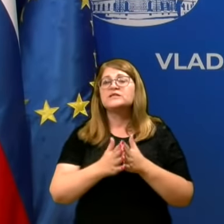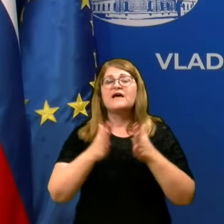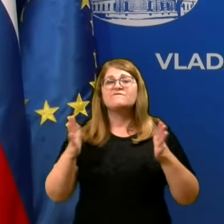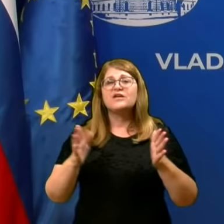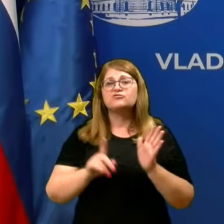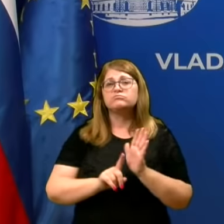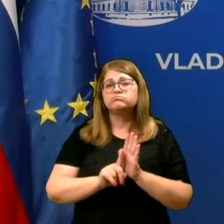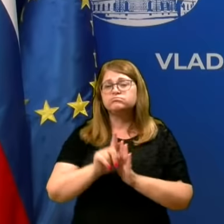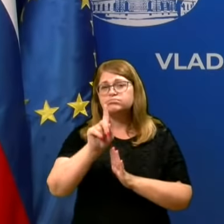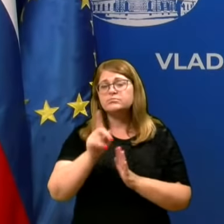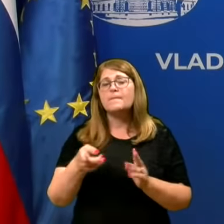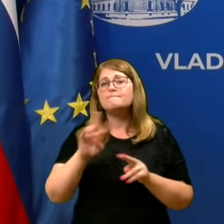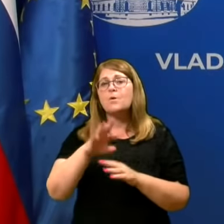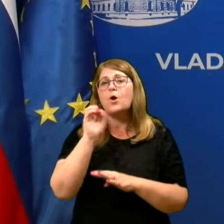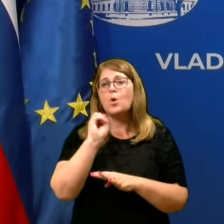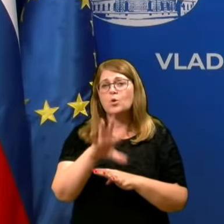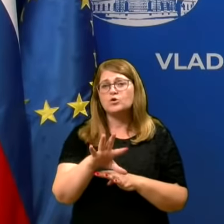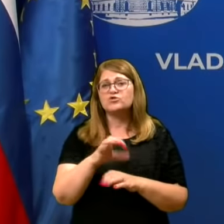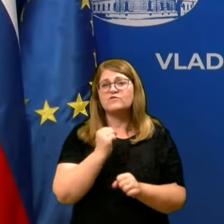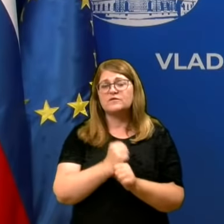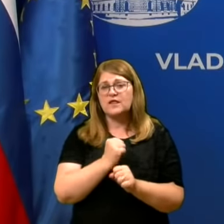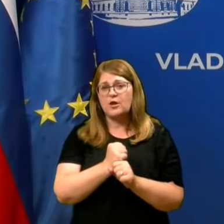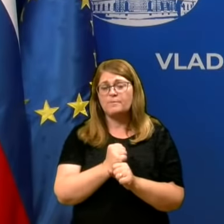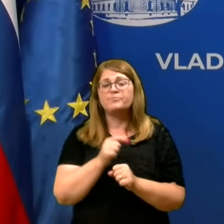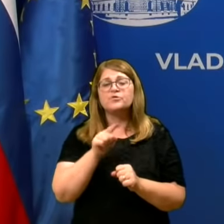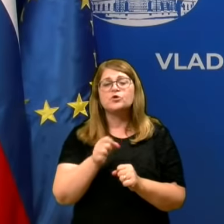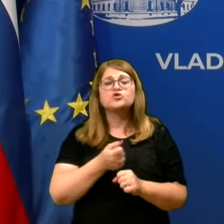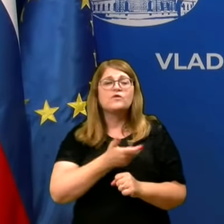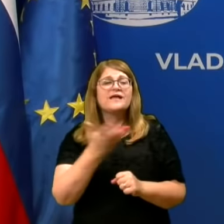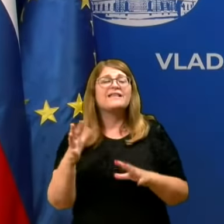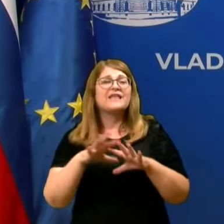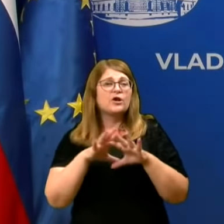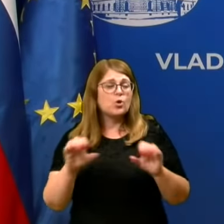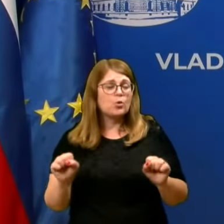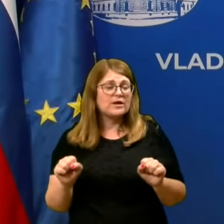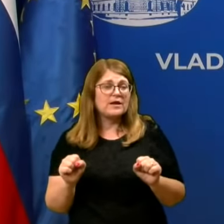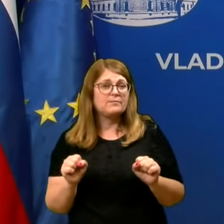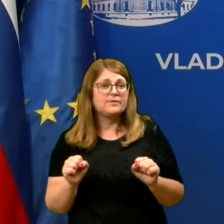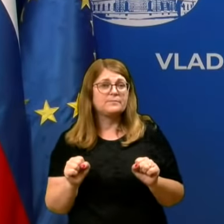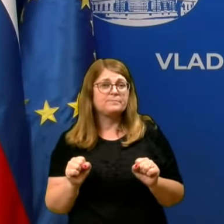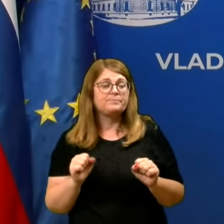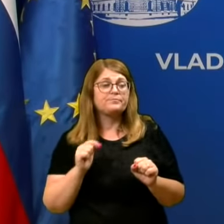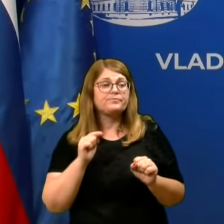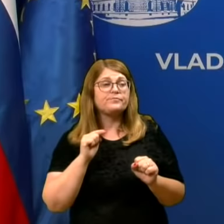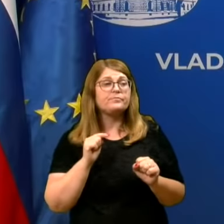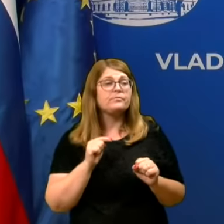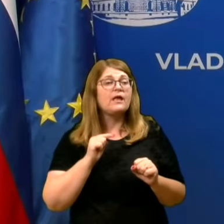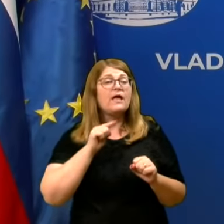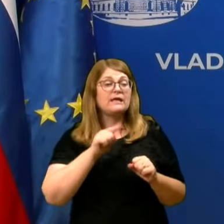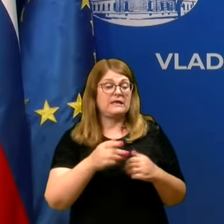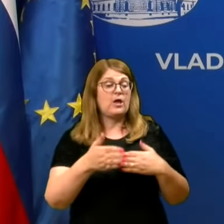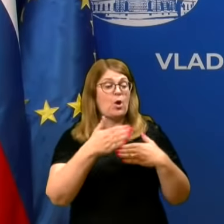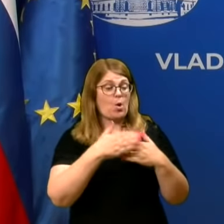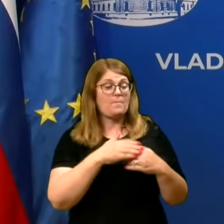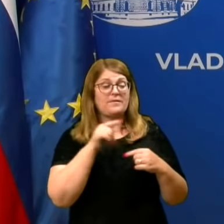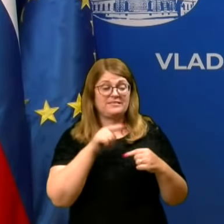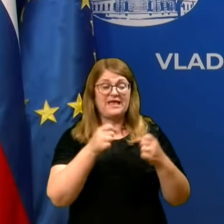z bolj učinkovitim menedžiranjem. To so nekateri ukrepi, ki ob te številke so pravilne, ob teh